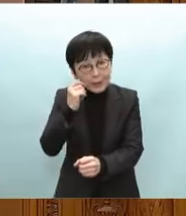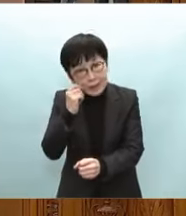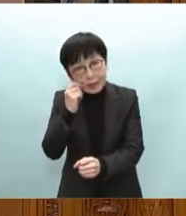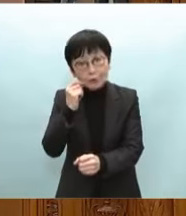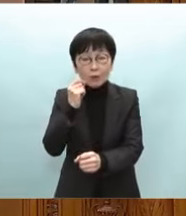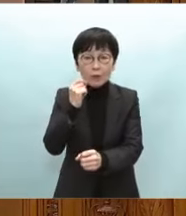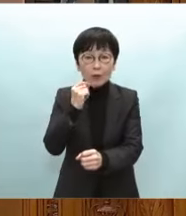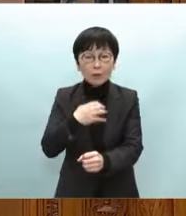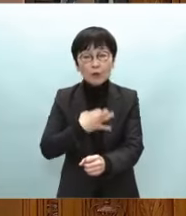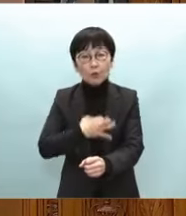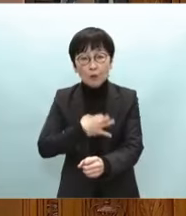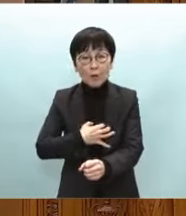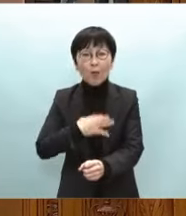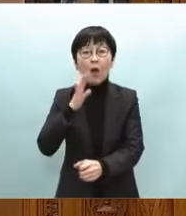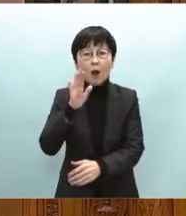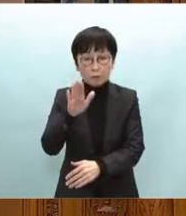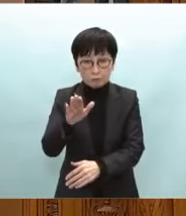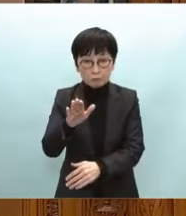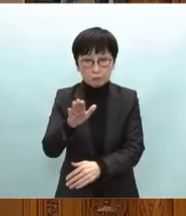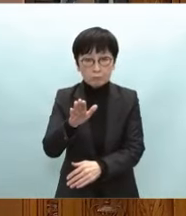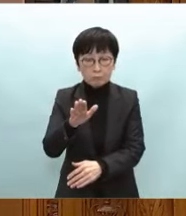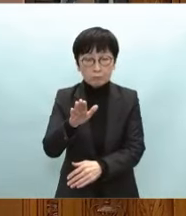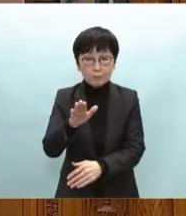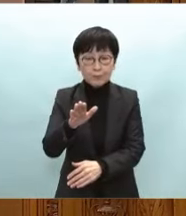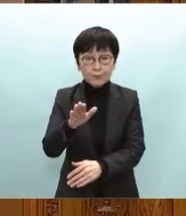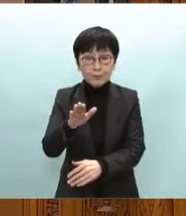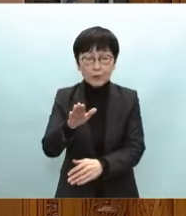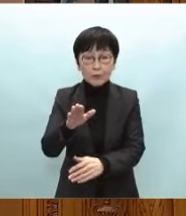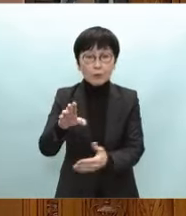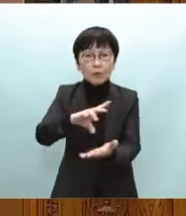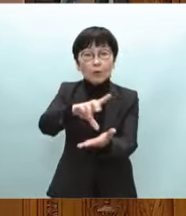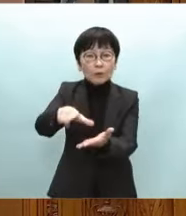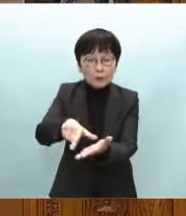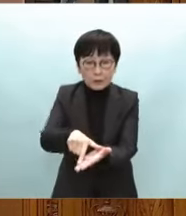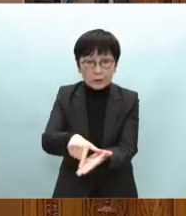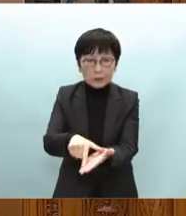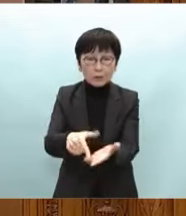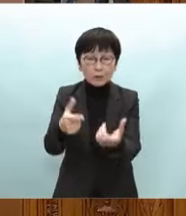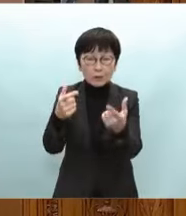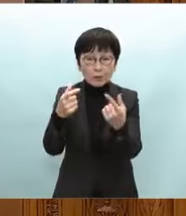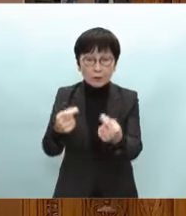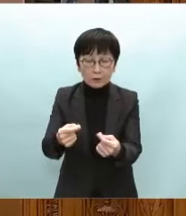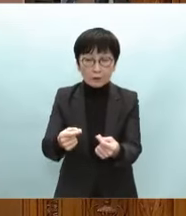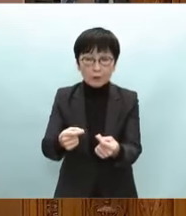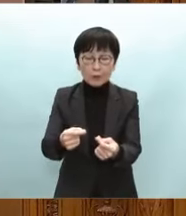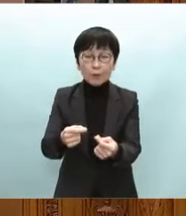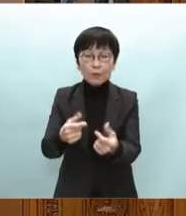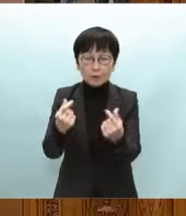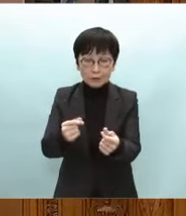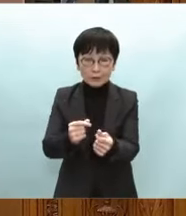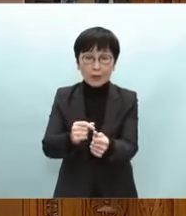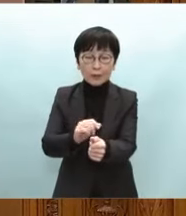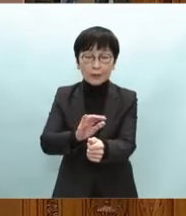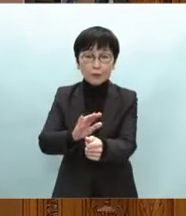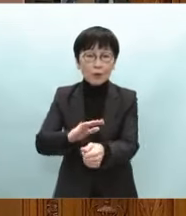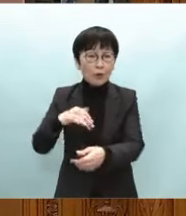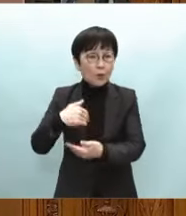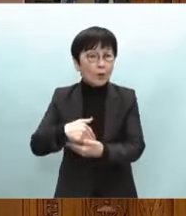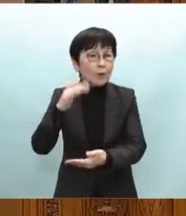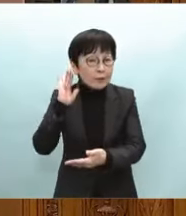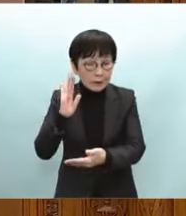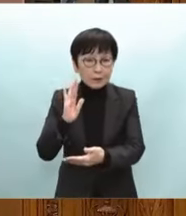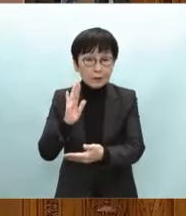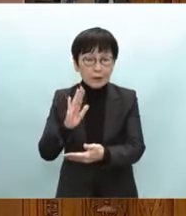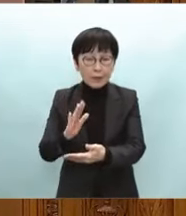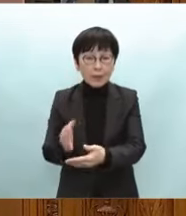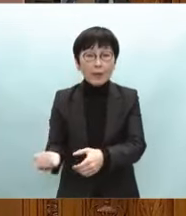声も聞かれますそうした被災地の声にしっかりと寄り添い復旧復興支援本部